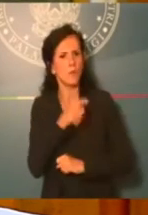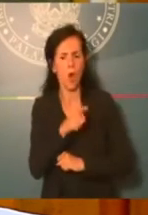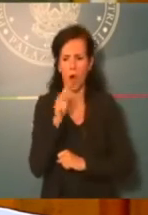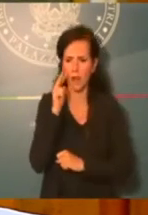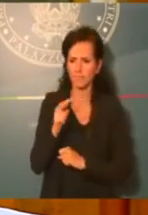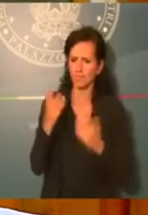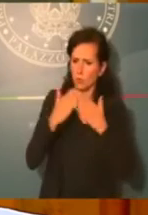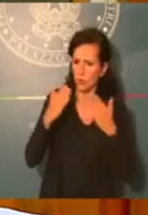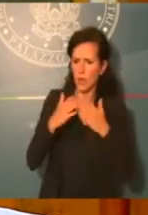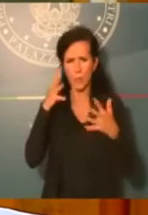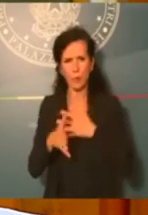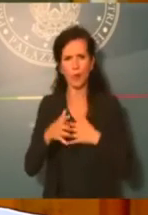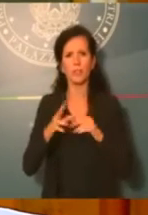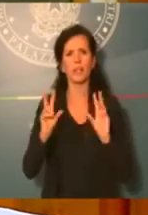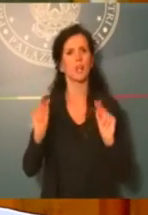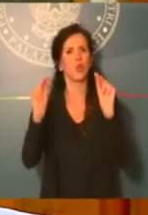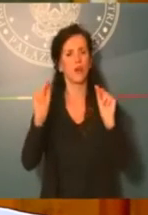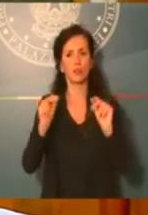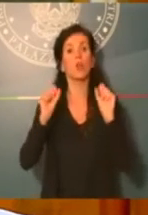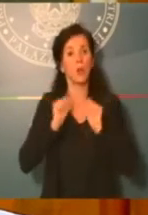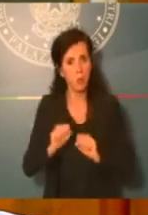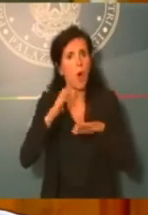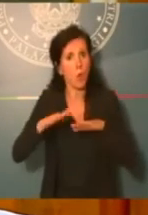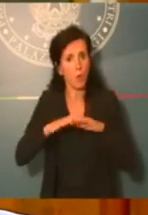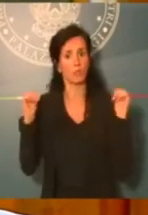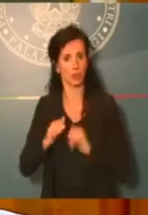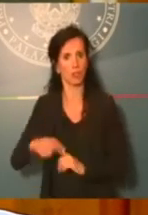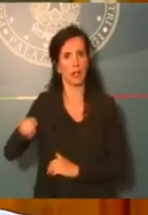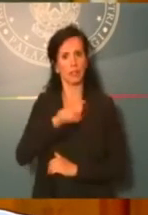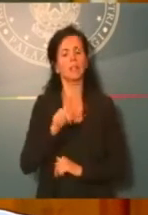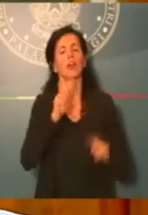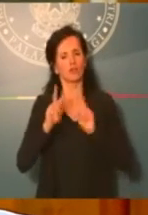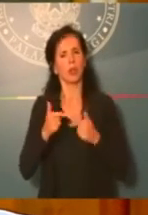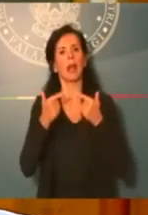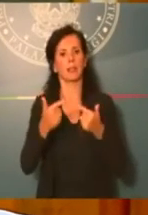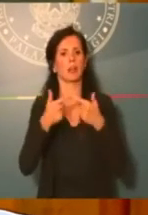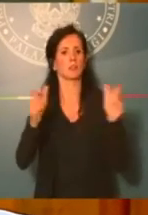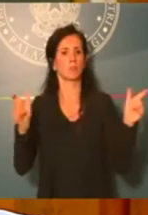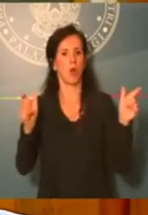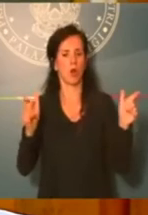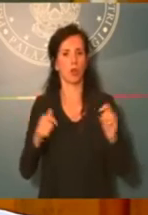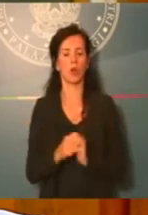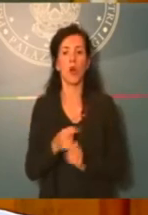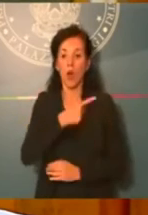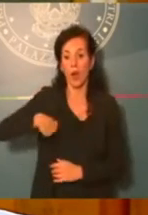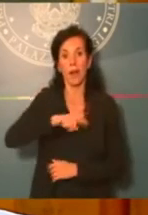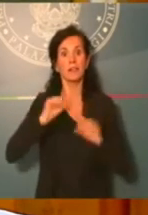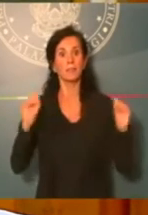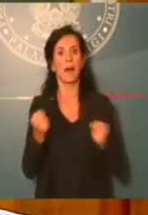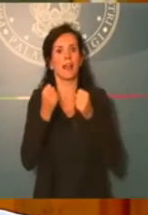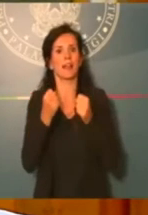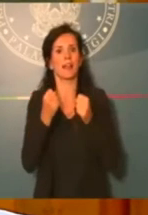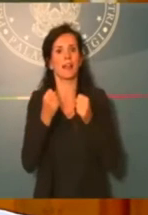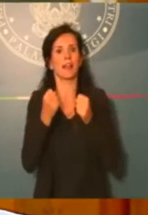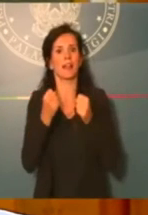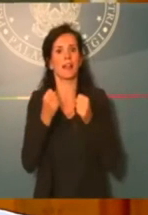possano essere utilizzate dai nostri cittadini all'interno del territorio. Non dobbiamo spaventarci dalla sperimentazione. La sperimentazione ha